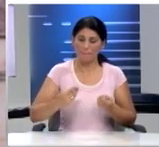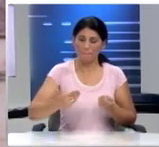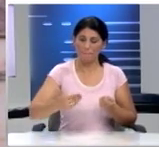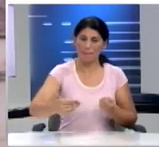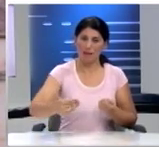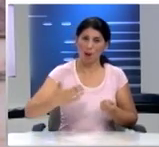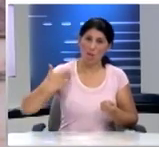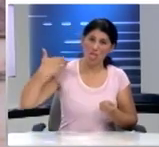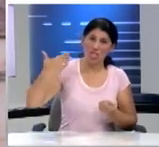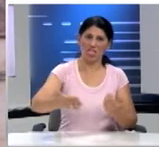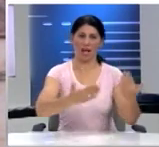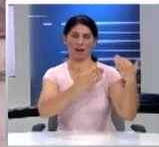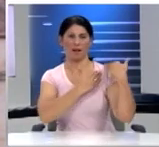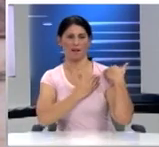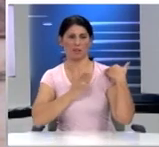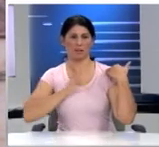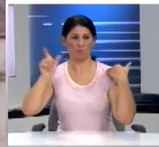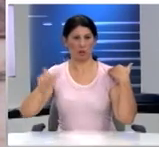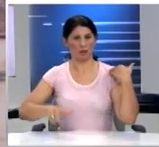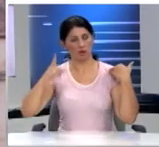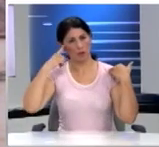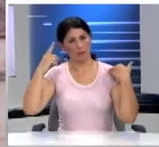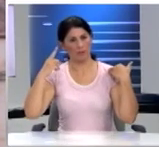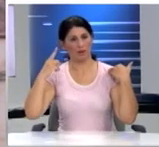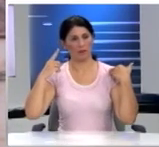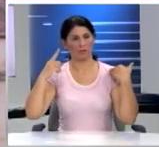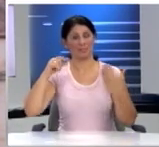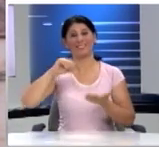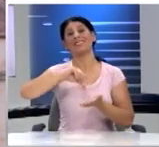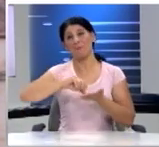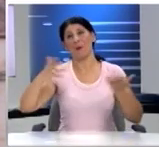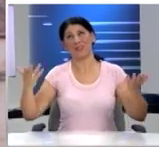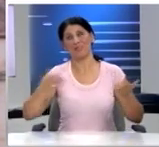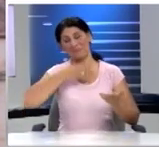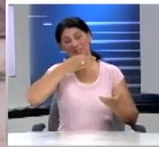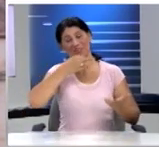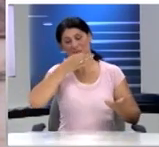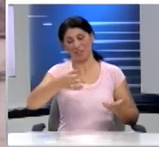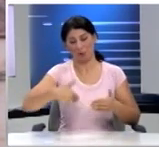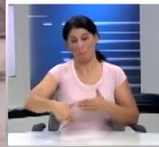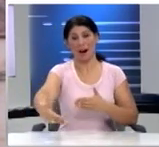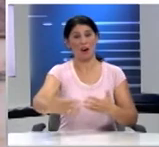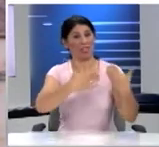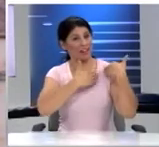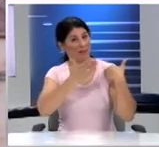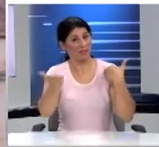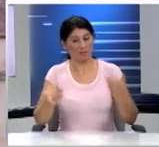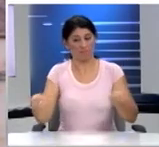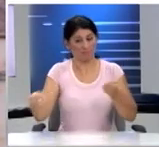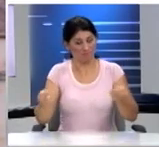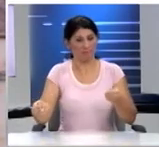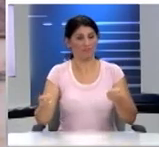ως πολίτες Ιστον ιδεών την πόλη Που λέει και ο ποιητής Αύριο τις δικές μας